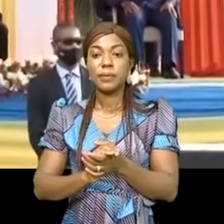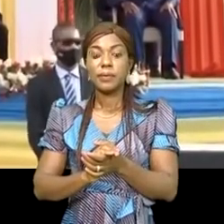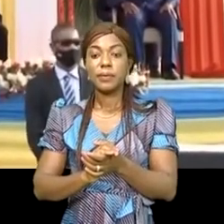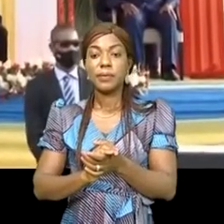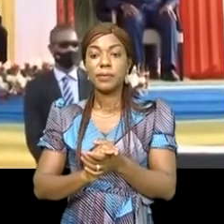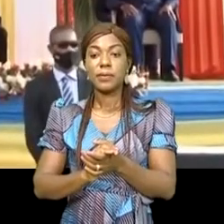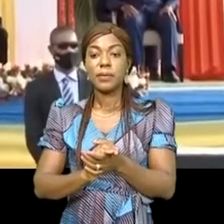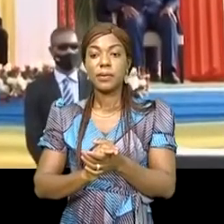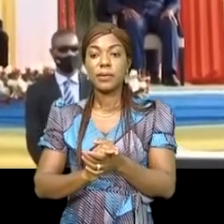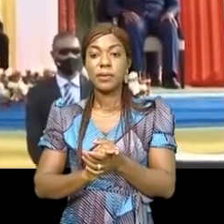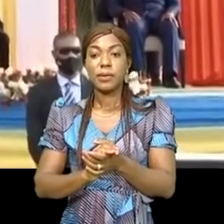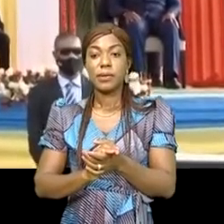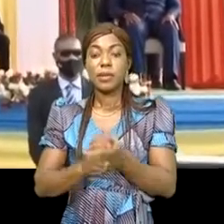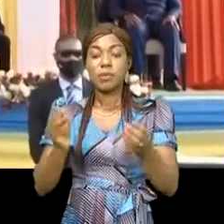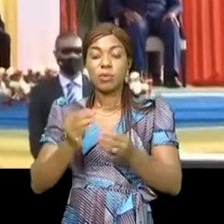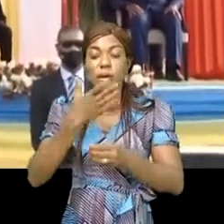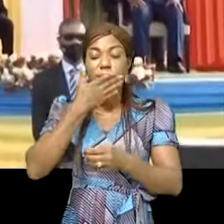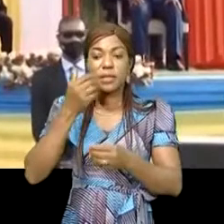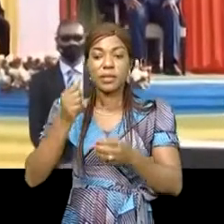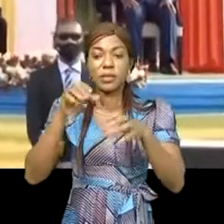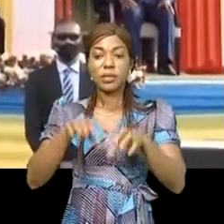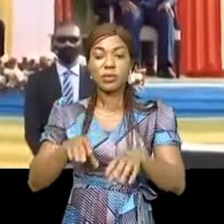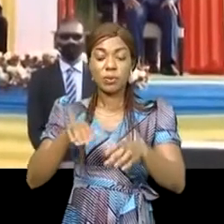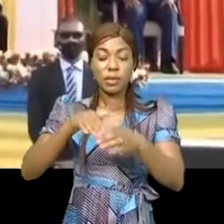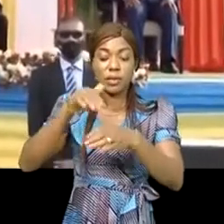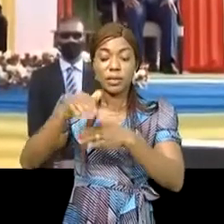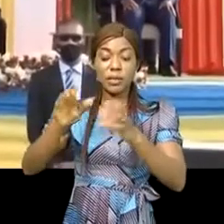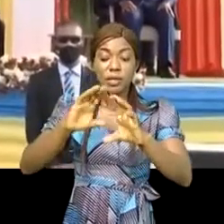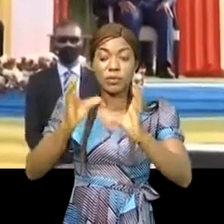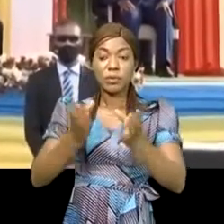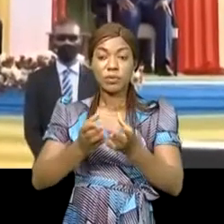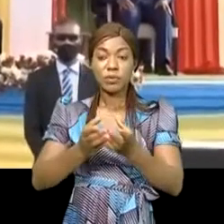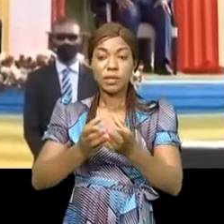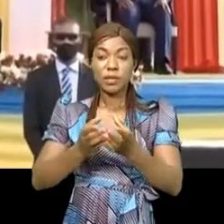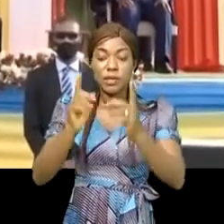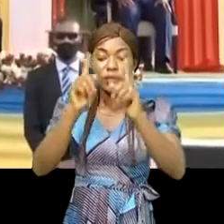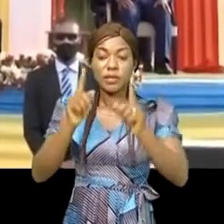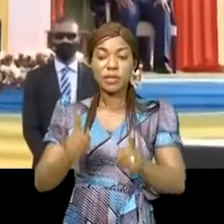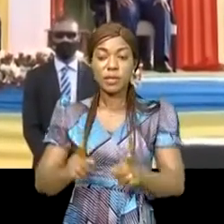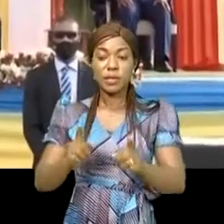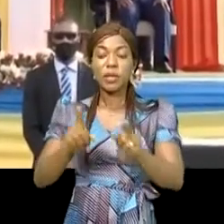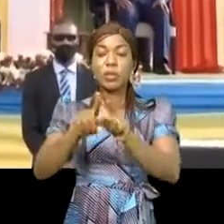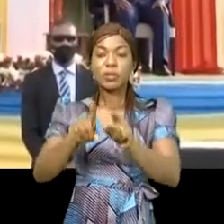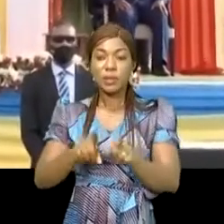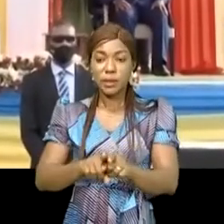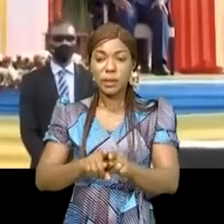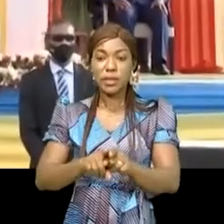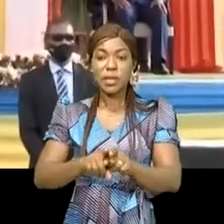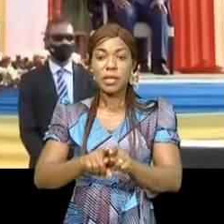parce que le Congo en dehors de la communauté est-africaine était artificiel